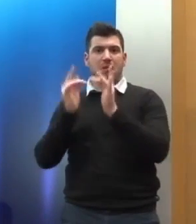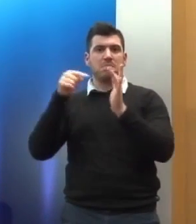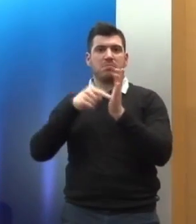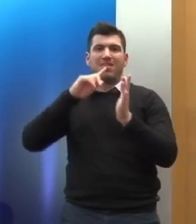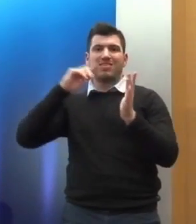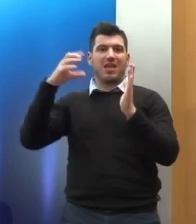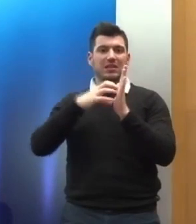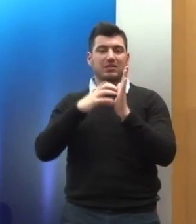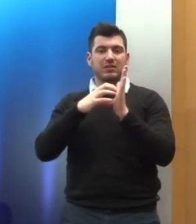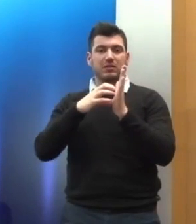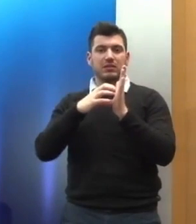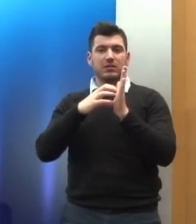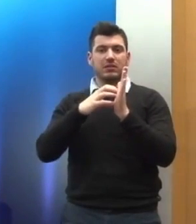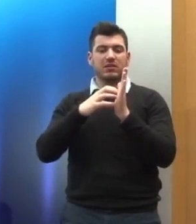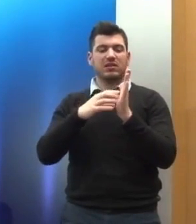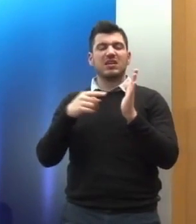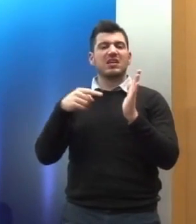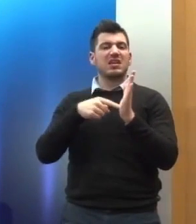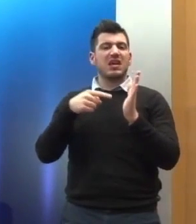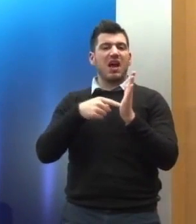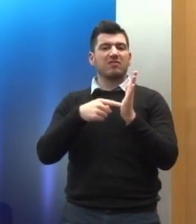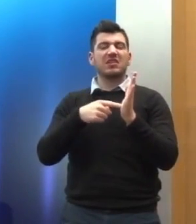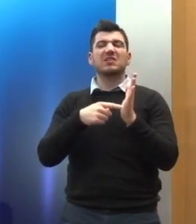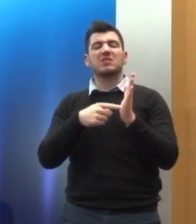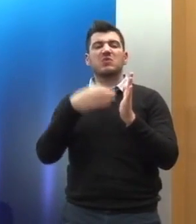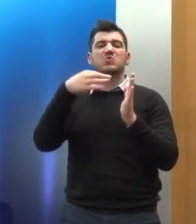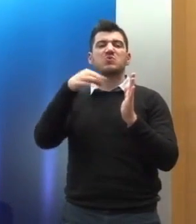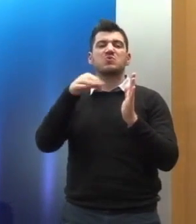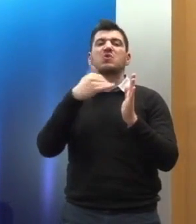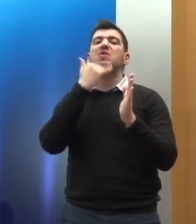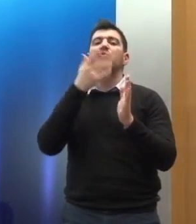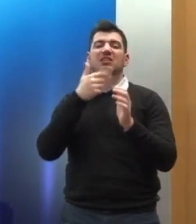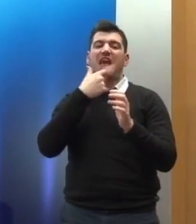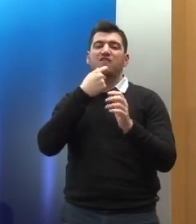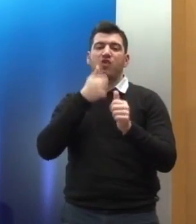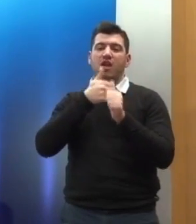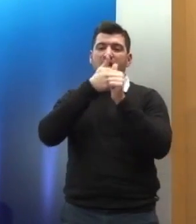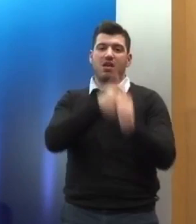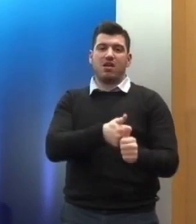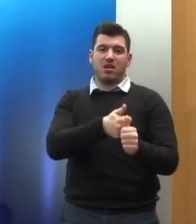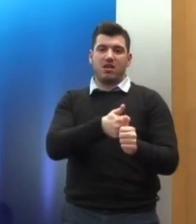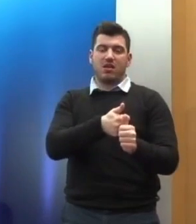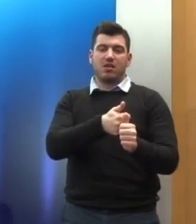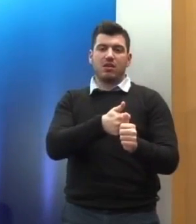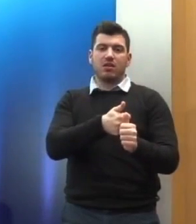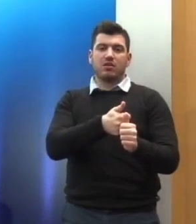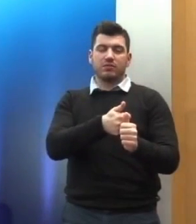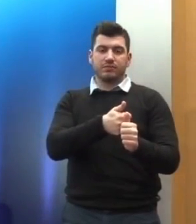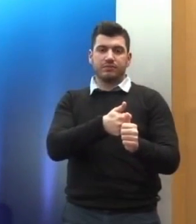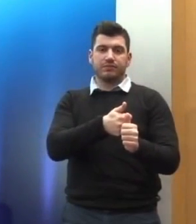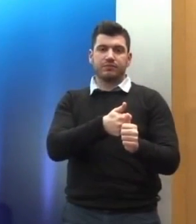και αυτή η διάταξη είναι εξίσου ανίσχυρη ως προς την εφαρμογή της όπως και μια διάταξη τυπικού νόμου προς κρουή